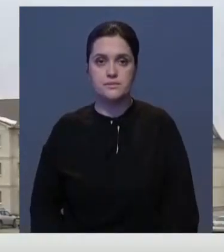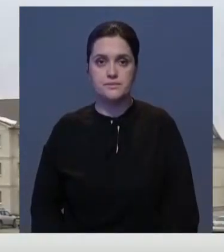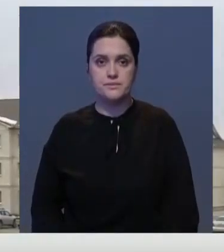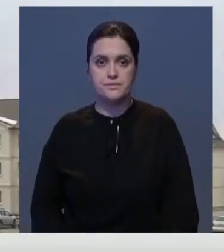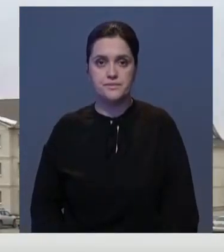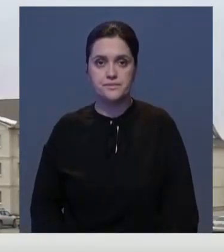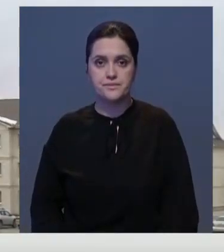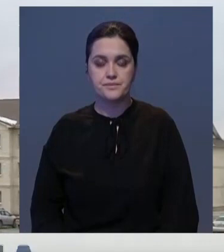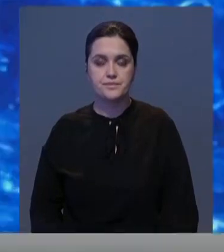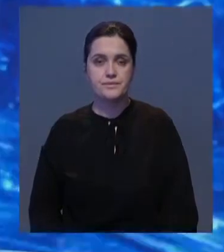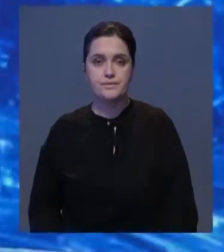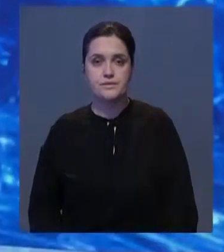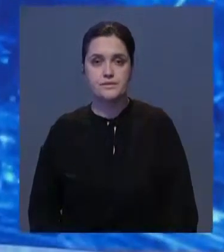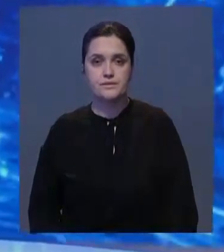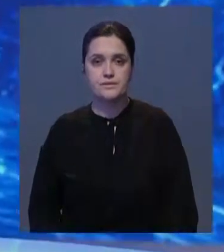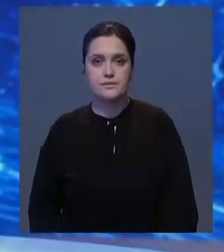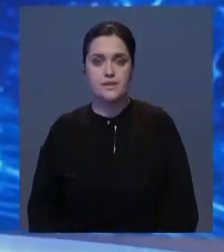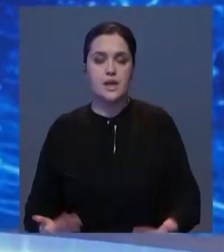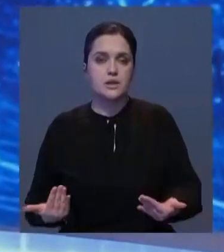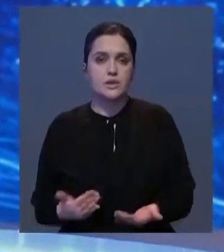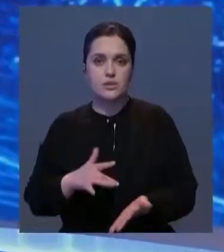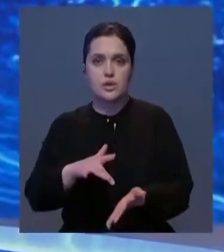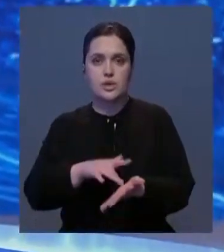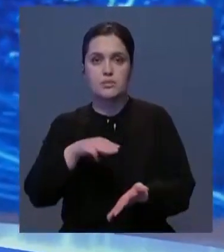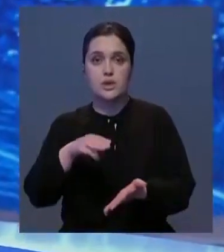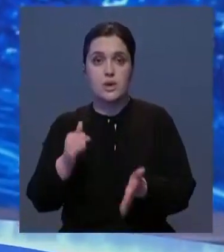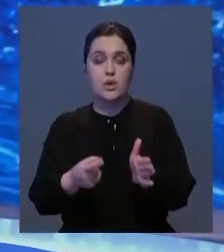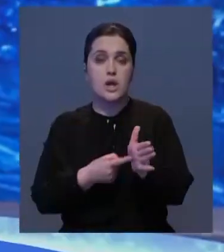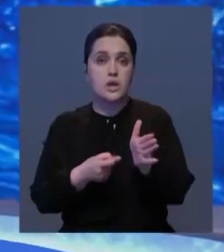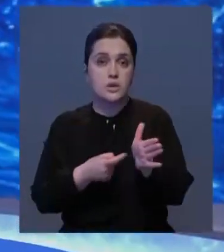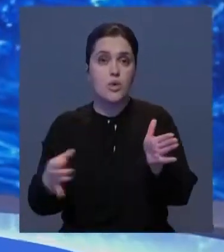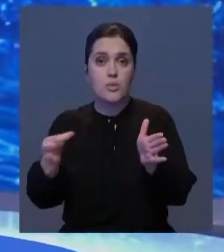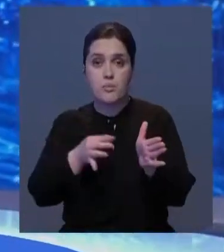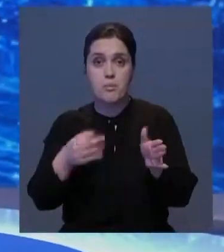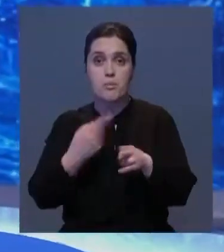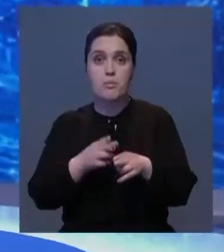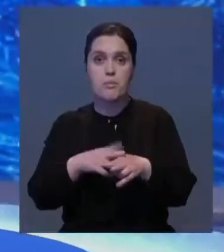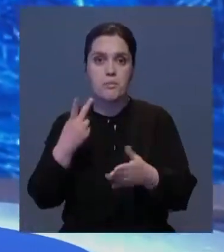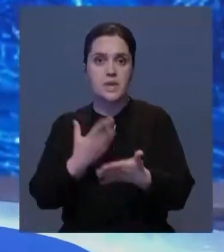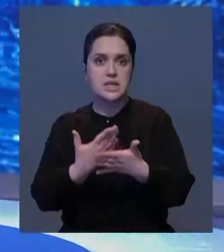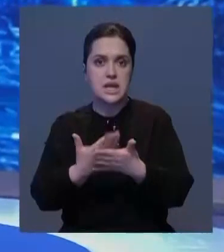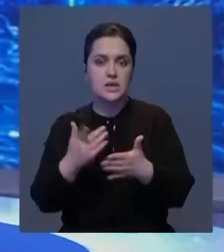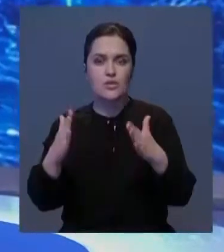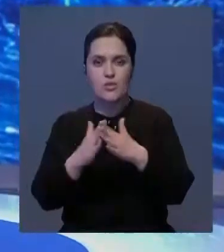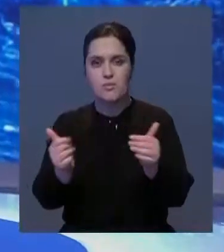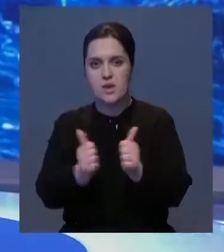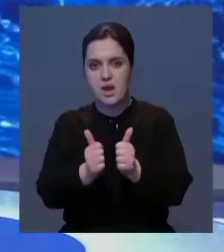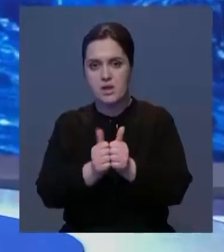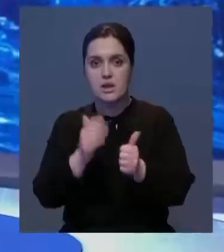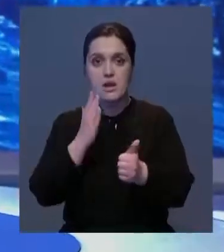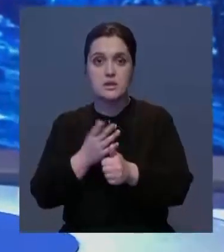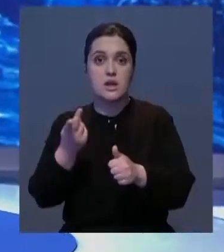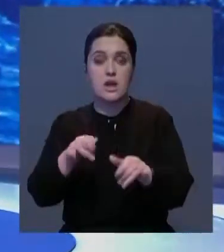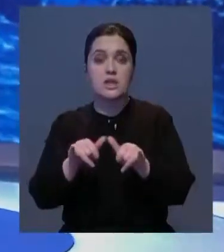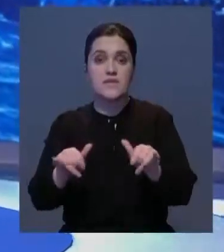Алматинская область. А жители города Тимиртау, что в Карагандинской области, создали образцово-показательный двор, который